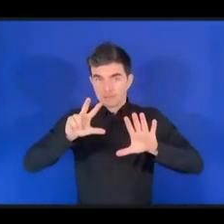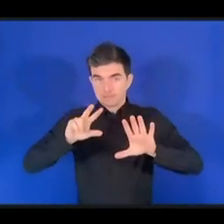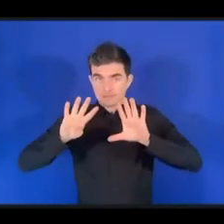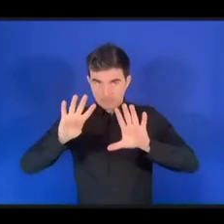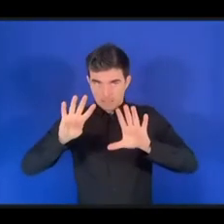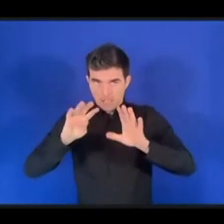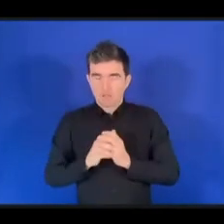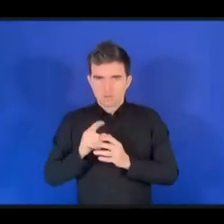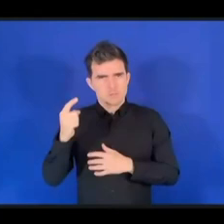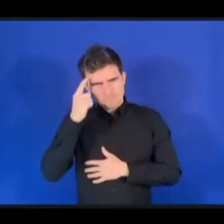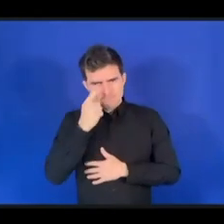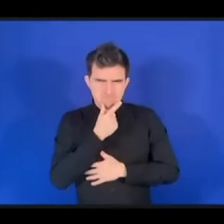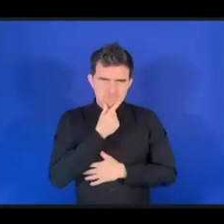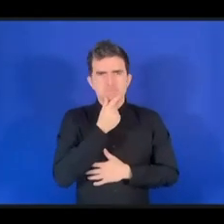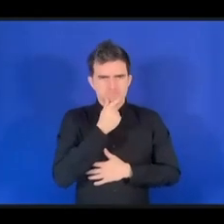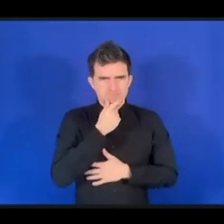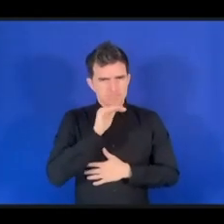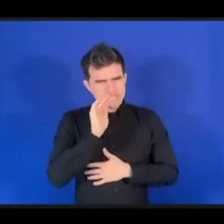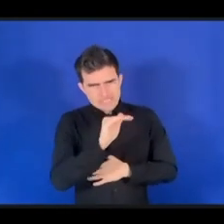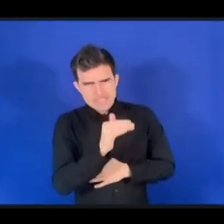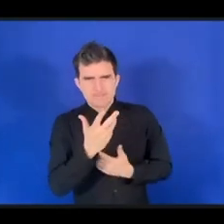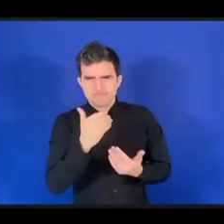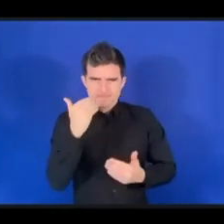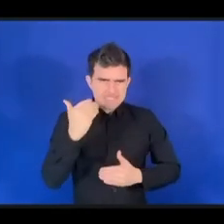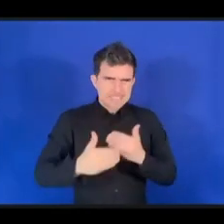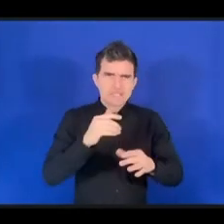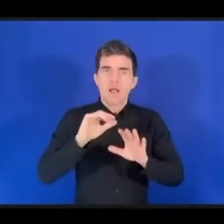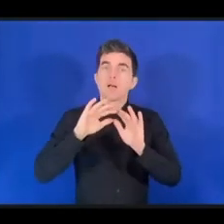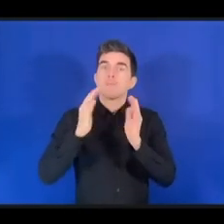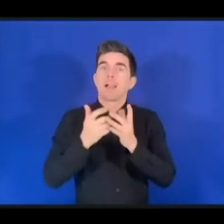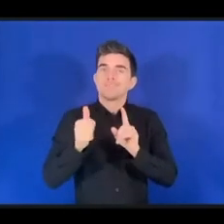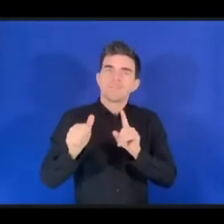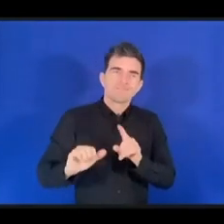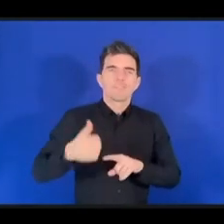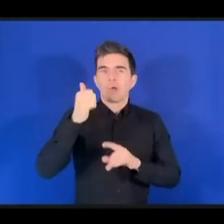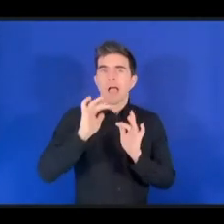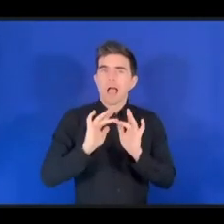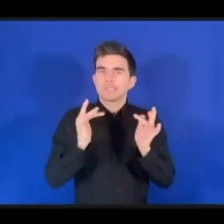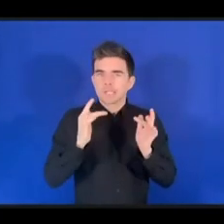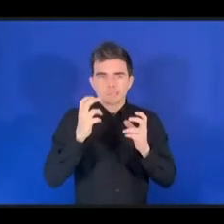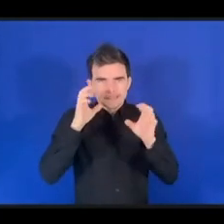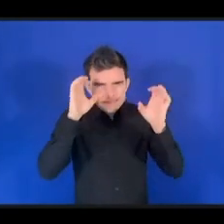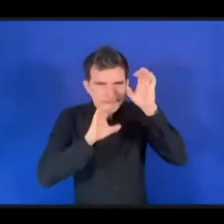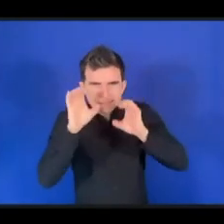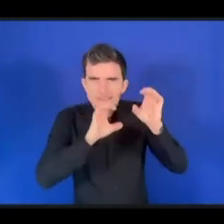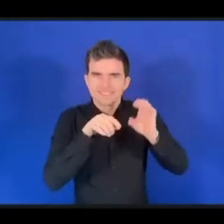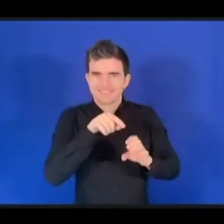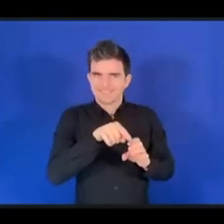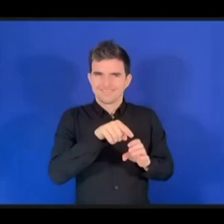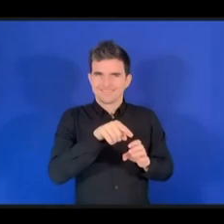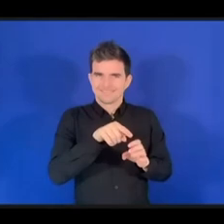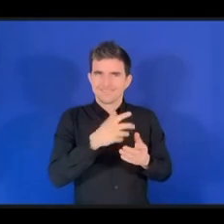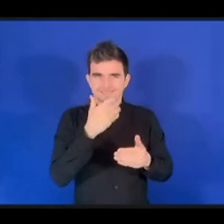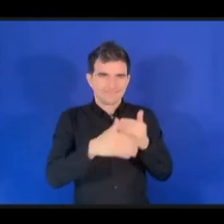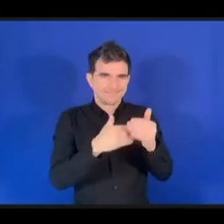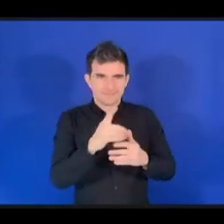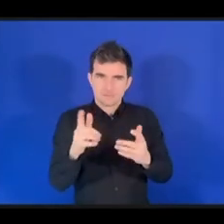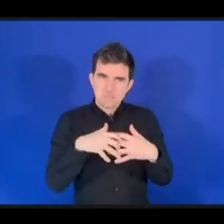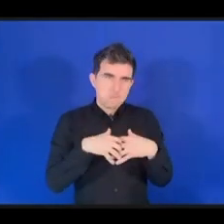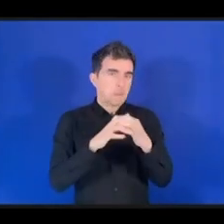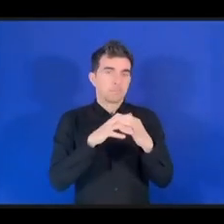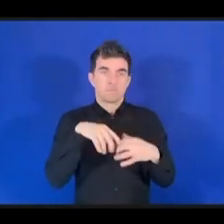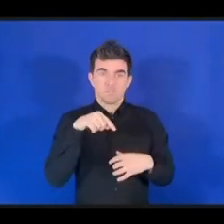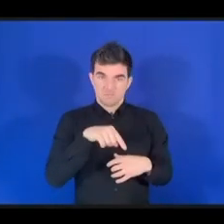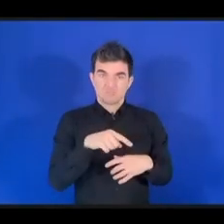образом стал первопроходцем он с Барбадоса. И мы гордимся этим,